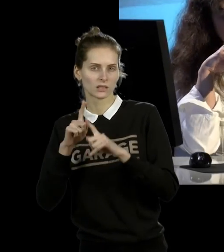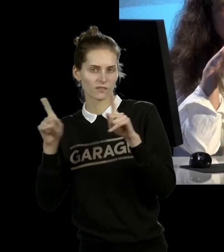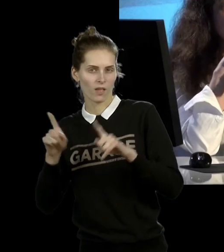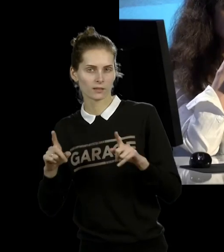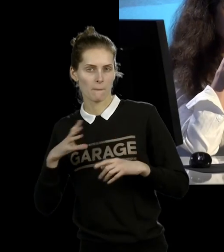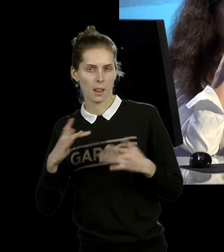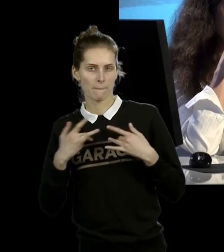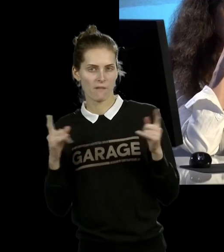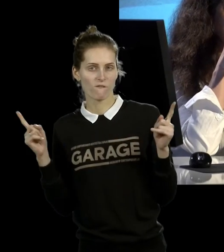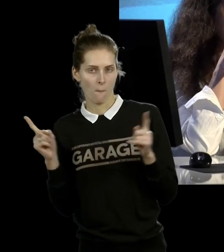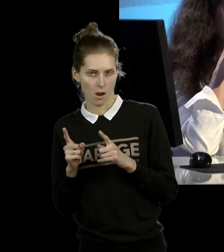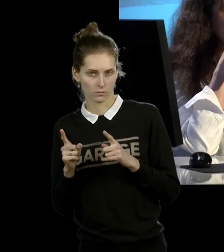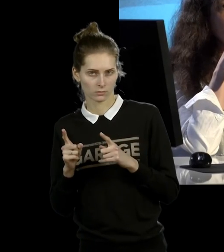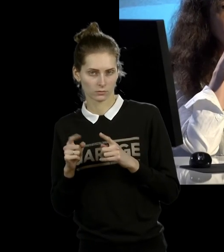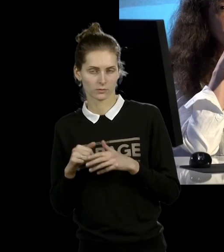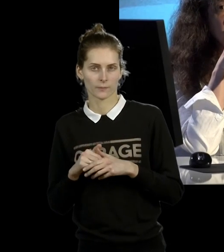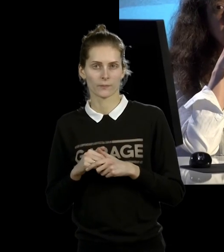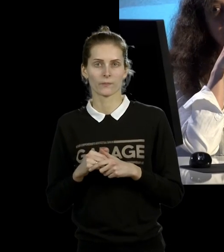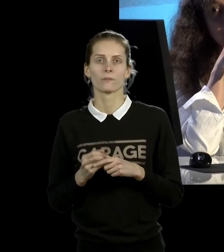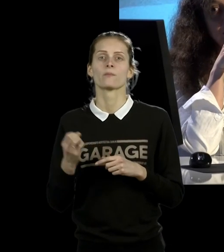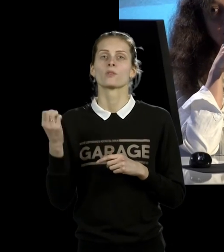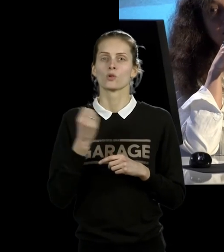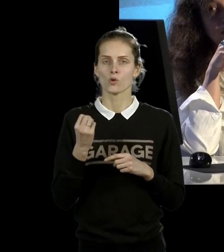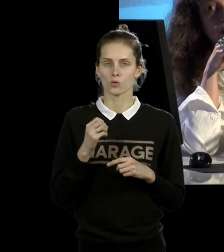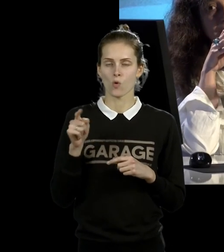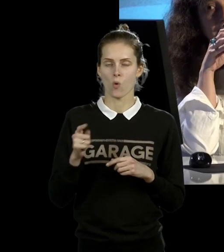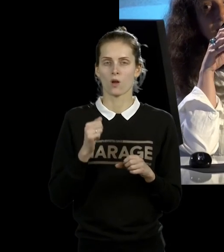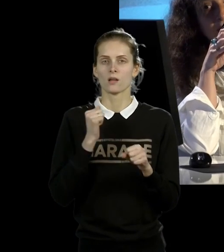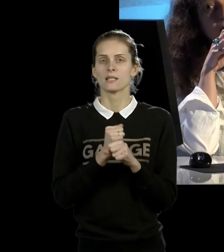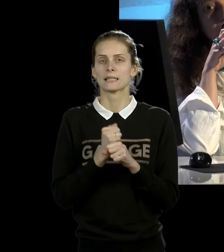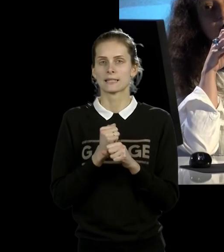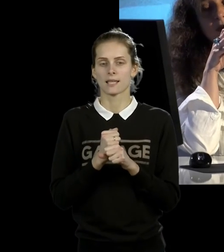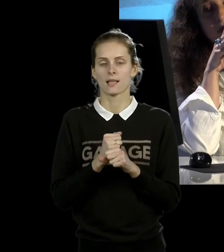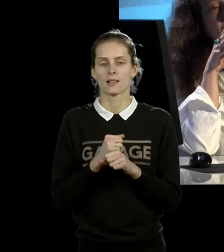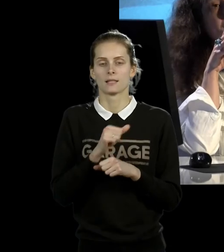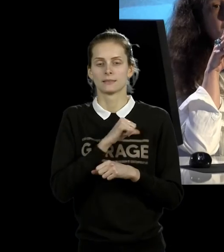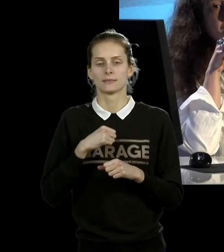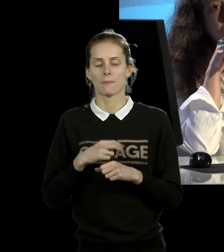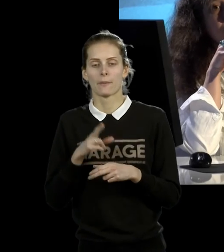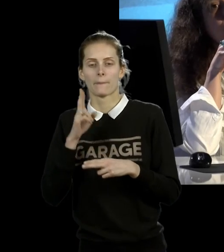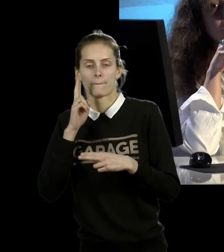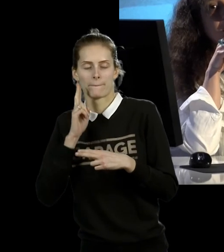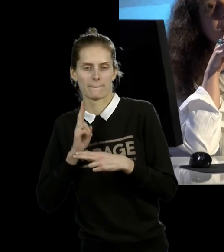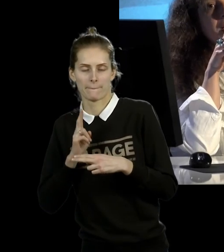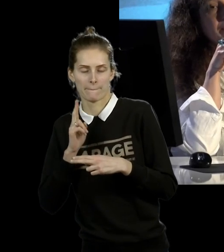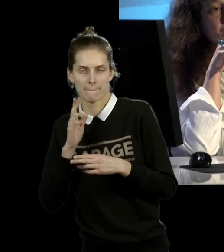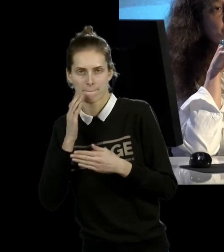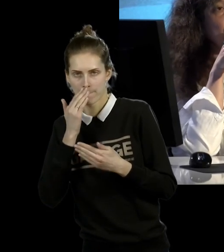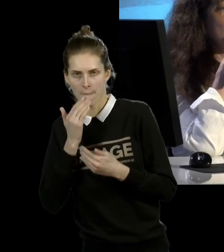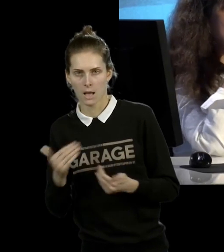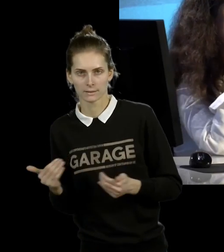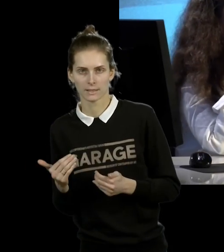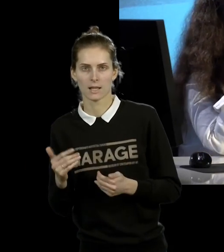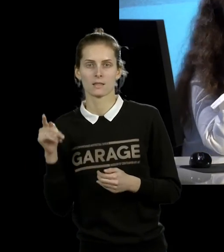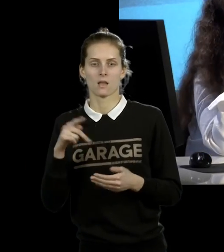перформанс, которую она сделала специально для завершения этой серии, во время которой она просто стояла вот в такой вот платье или конструкции в виде